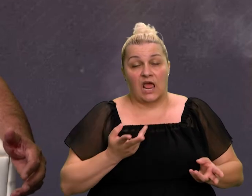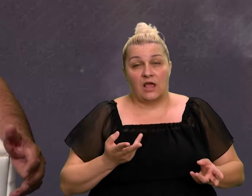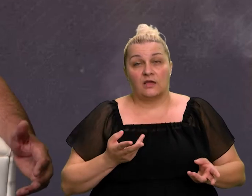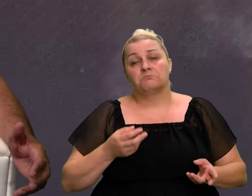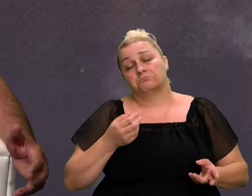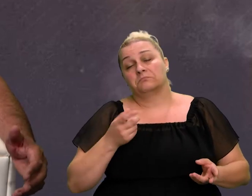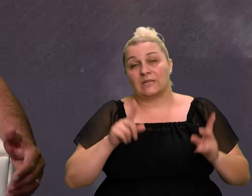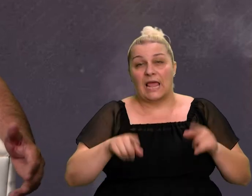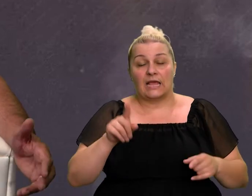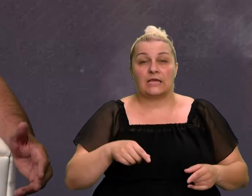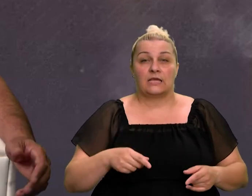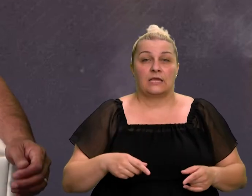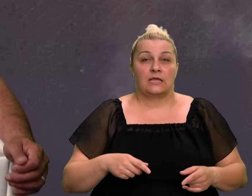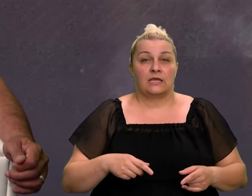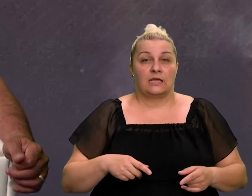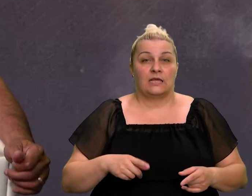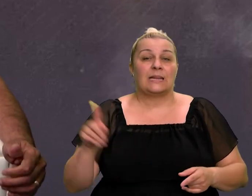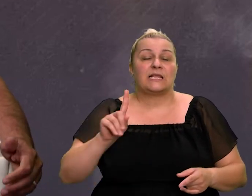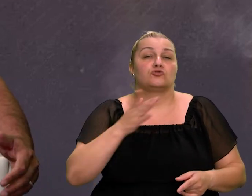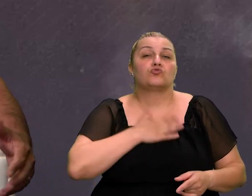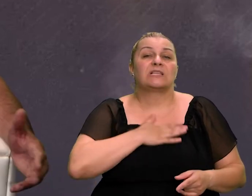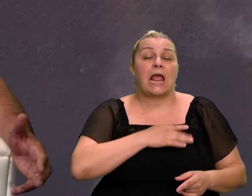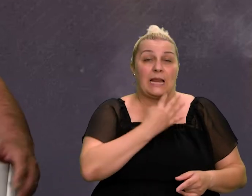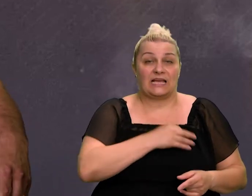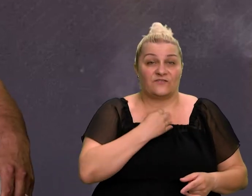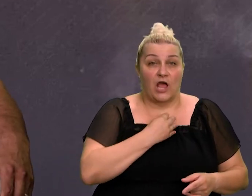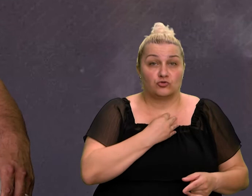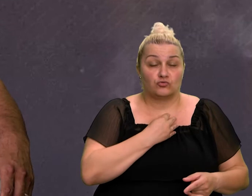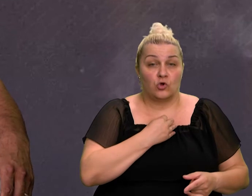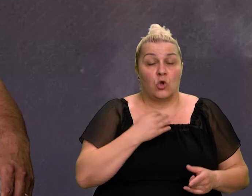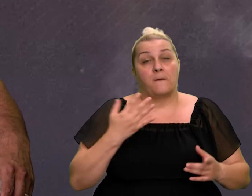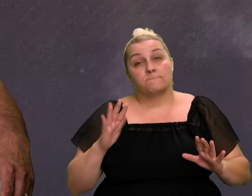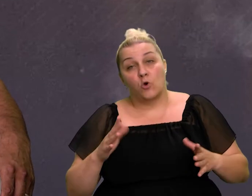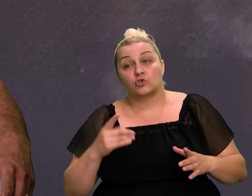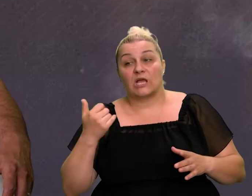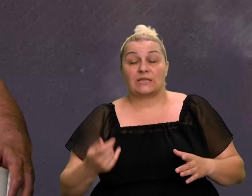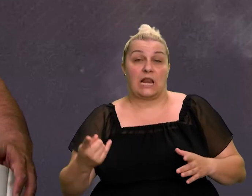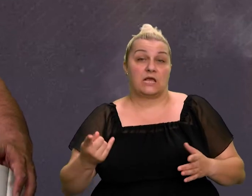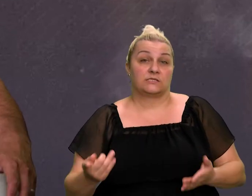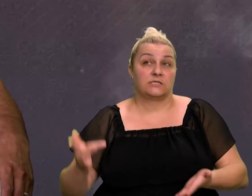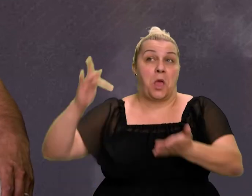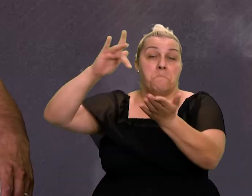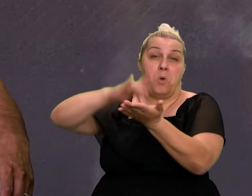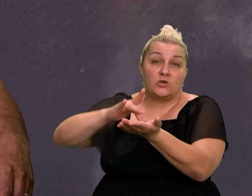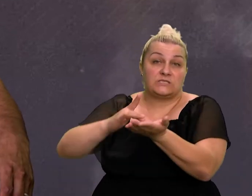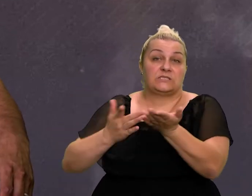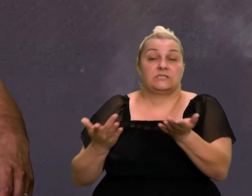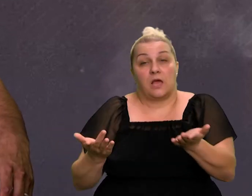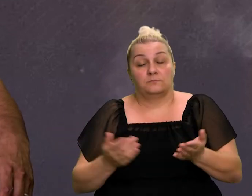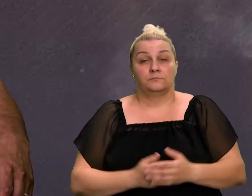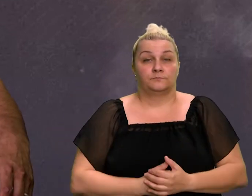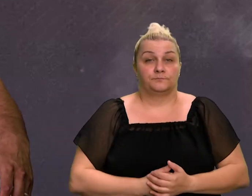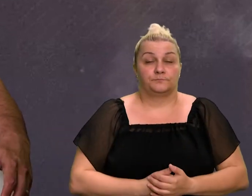broj njih, nije tija Hrvatsku državu, možda danas čak su i na nekim pozicijama kojima nerealno stoje,